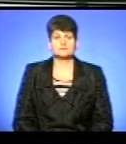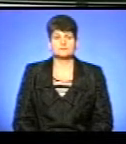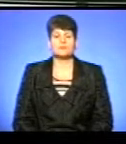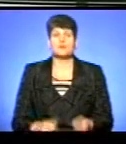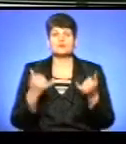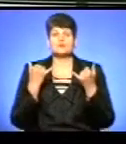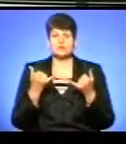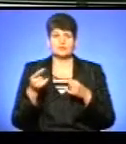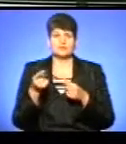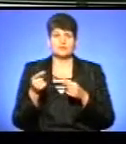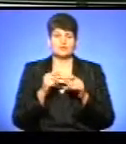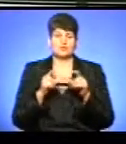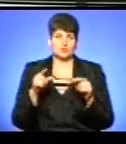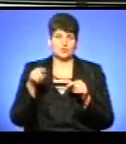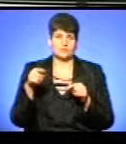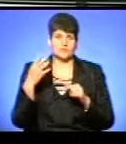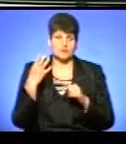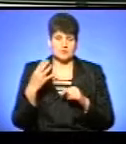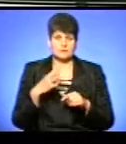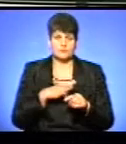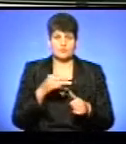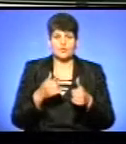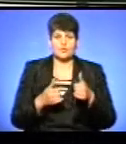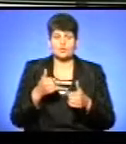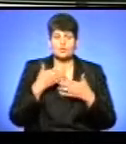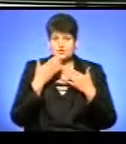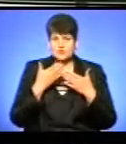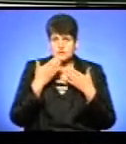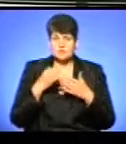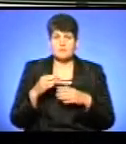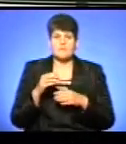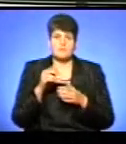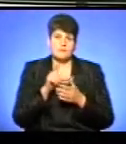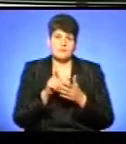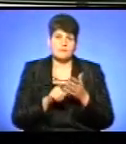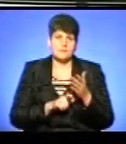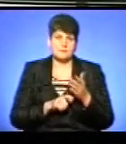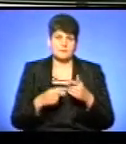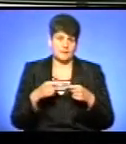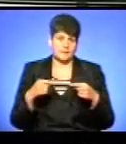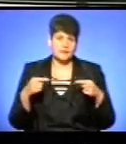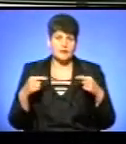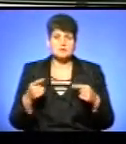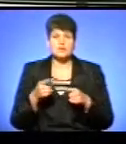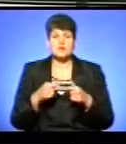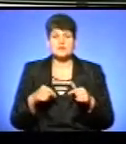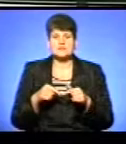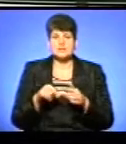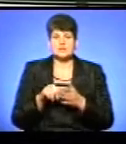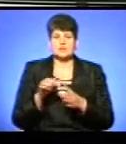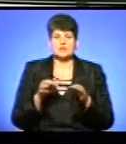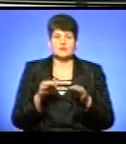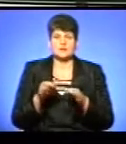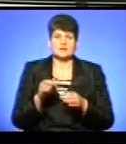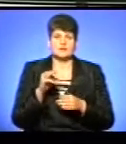Сьогодні у Тернопільській школі номер 4 відбувся конкурс читців, прози та поезії. У ньому, за словами організатора і члена журі Тетяни